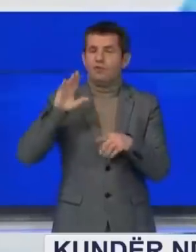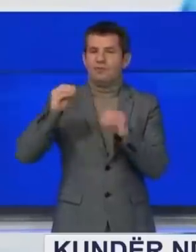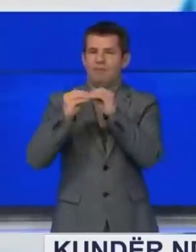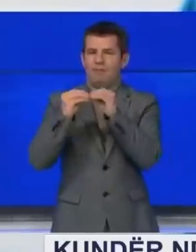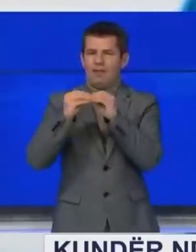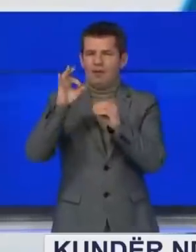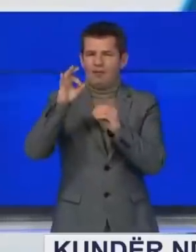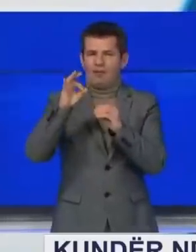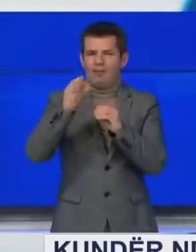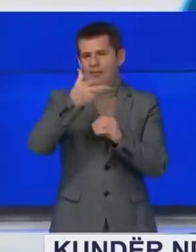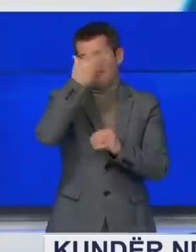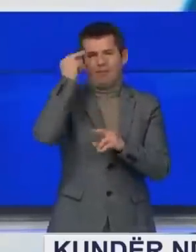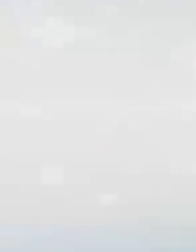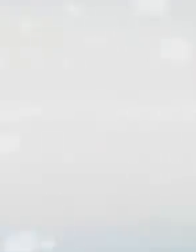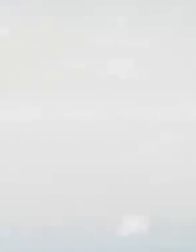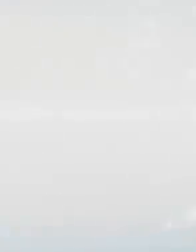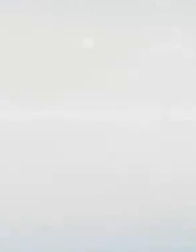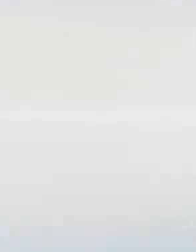Obama.